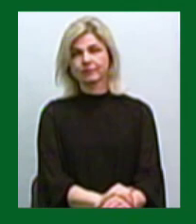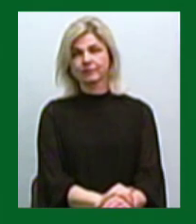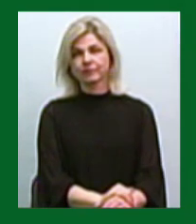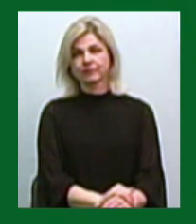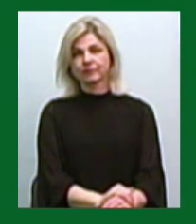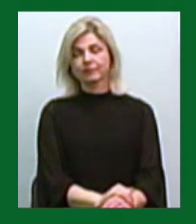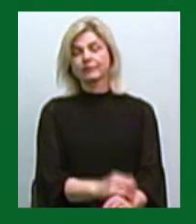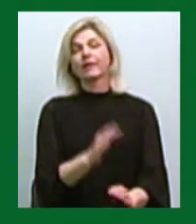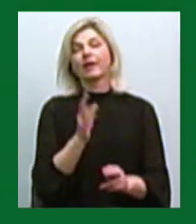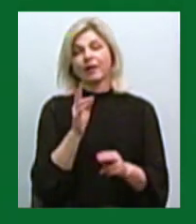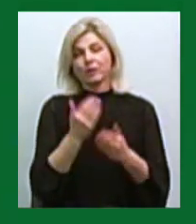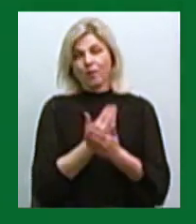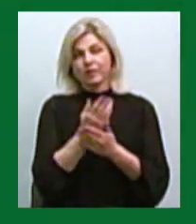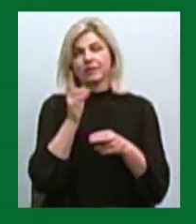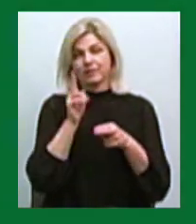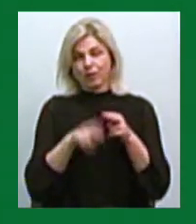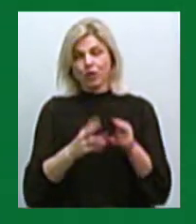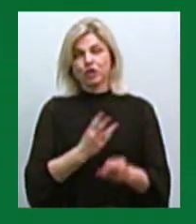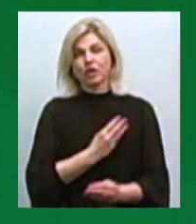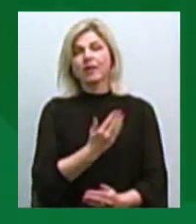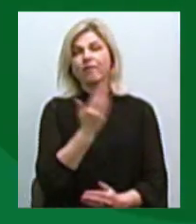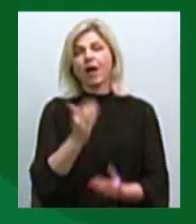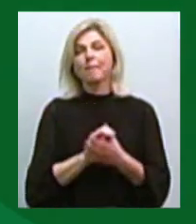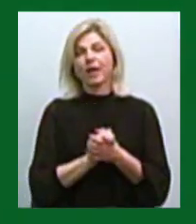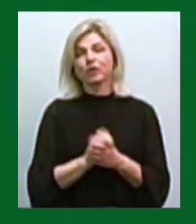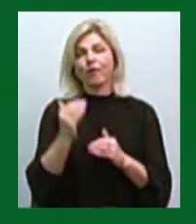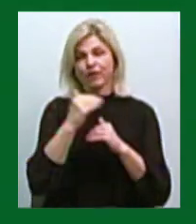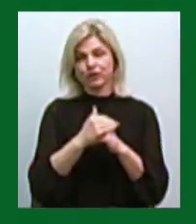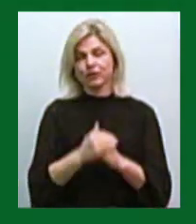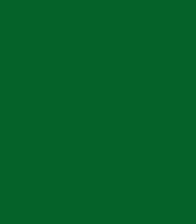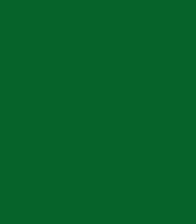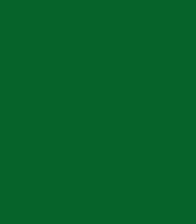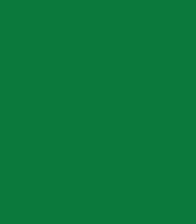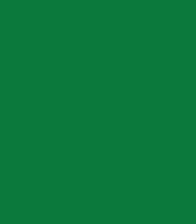На цьому я з вами прощаюся. Бажаю вам мирного вечора. Побачимось.